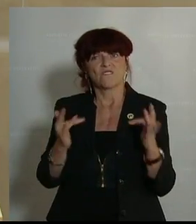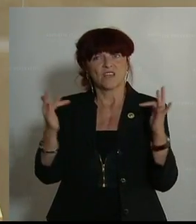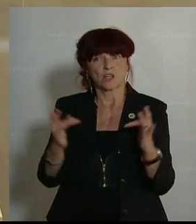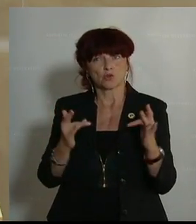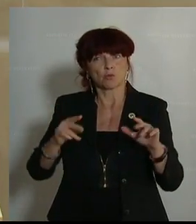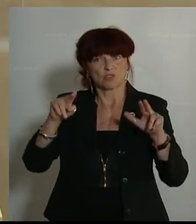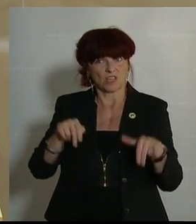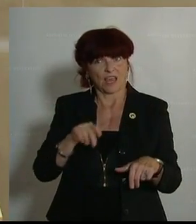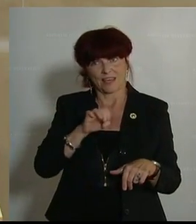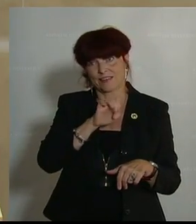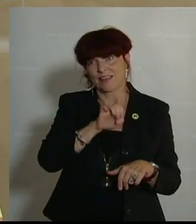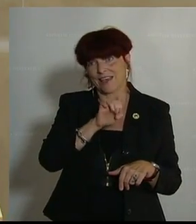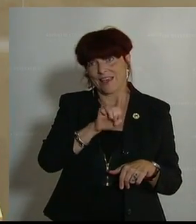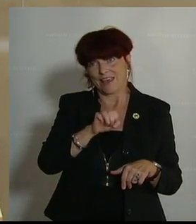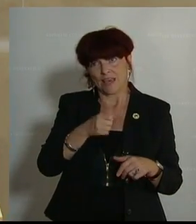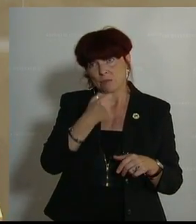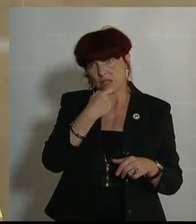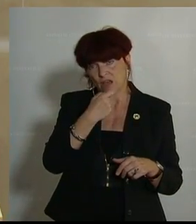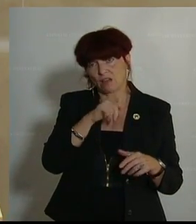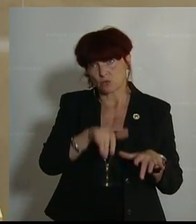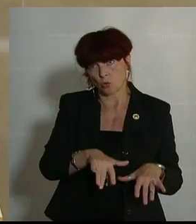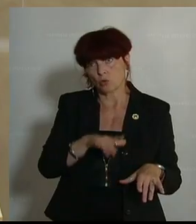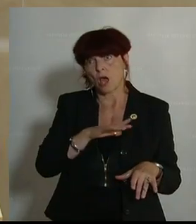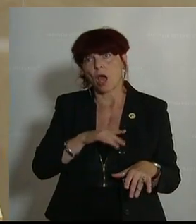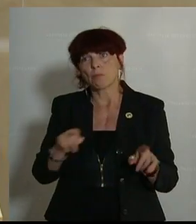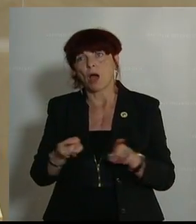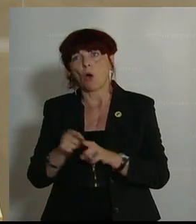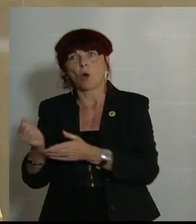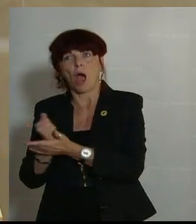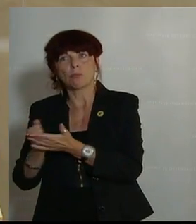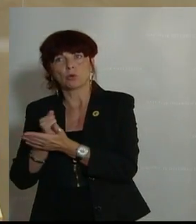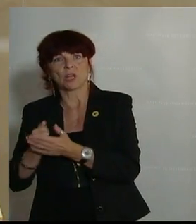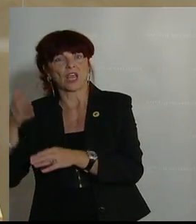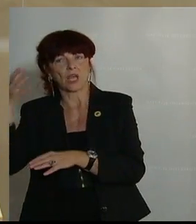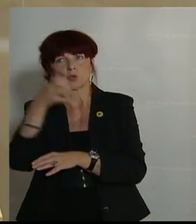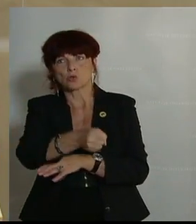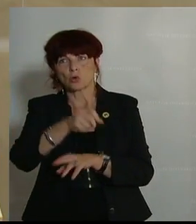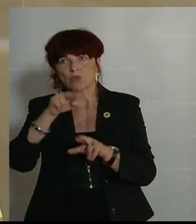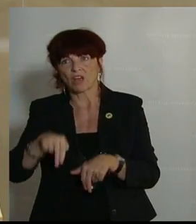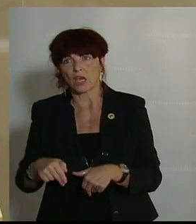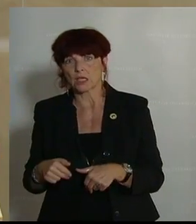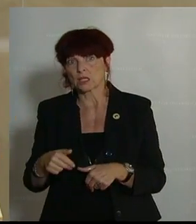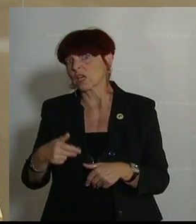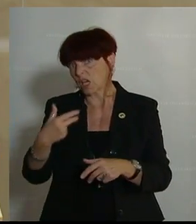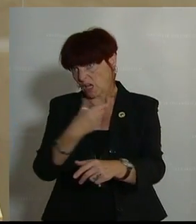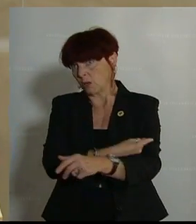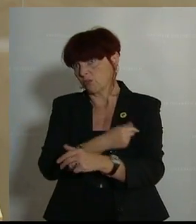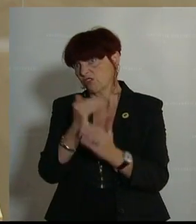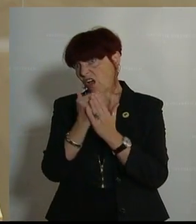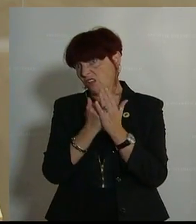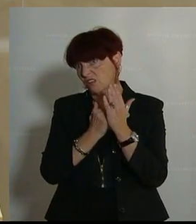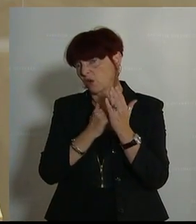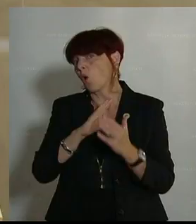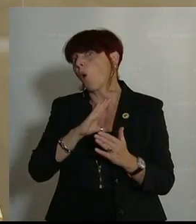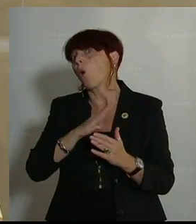vorliegt, hinweisen, aber auch auf die Zugriffsmöglichkeit der Apotheken im Sinne der Impfdaten, obwohl eigentlich nur eine